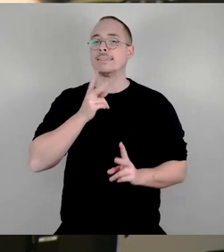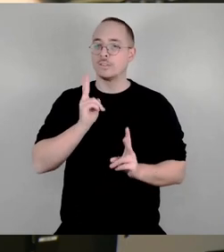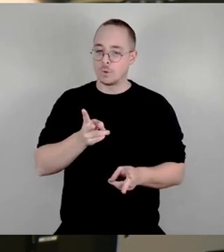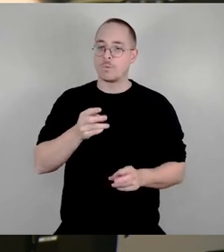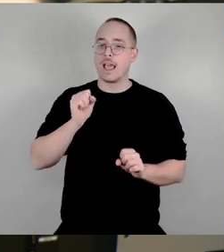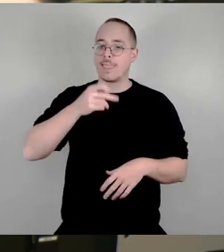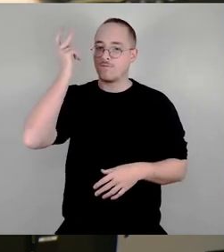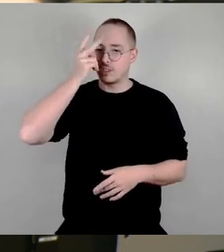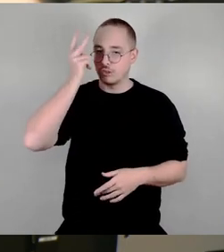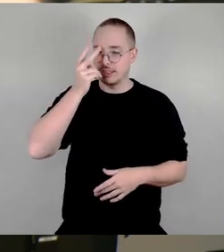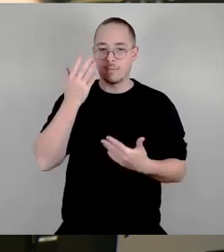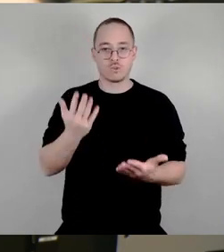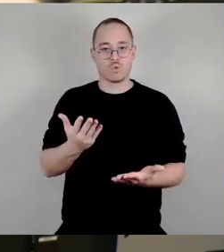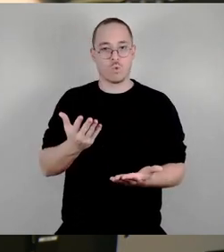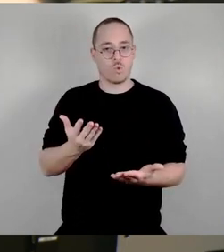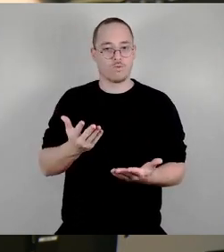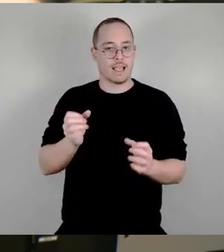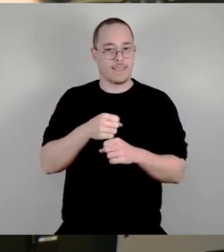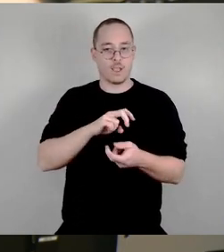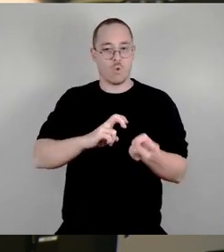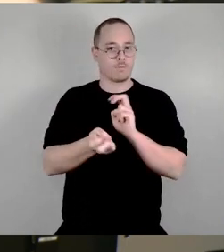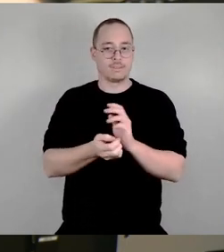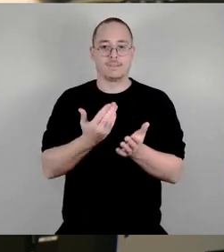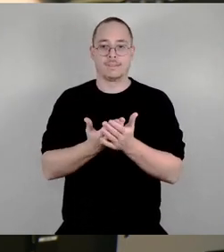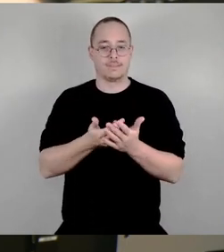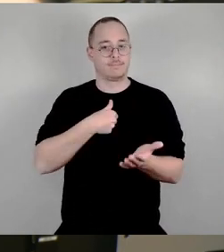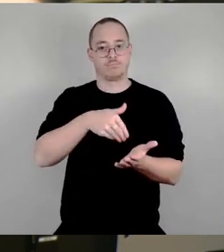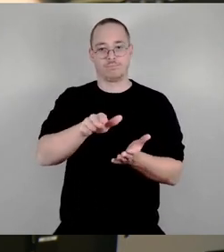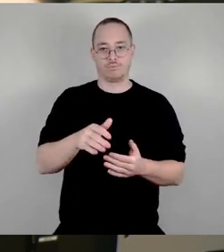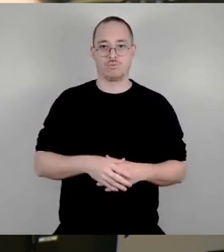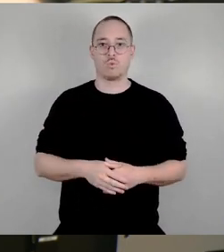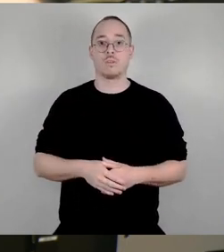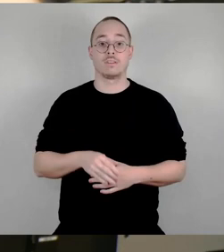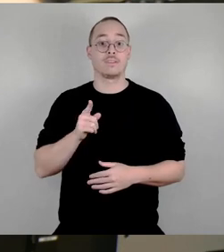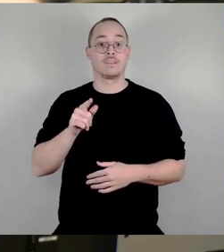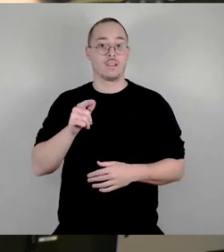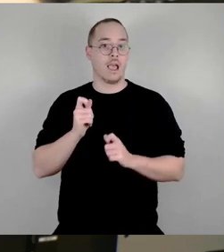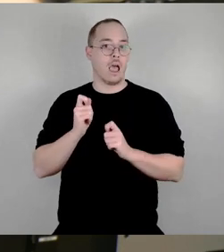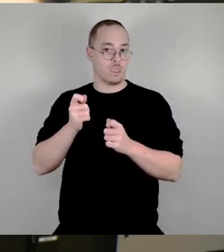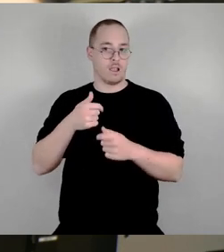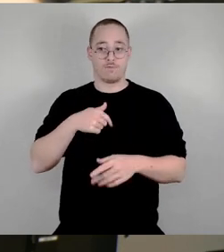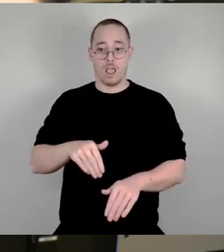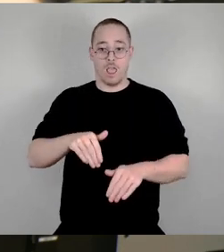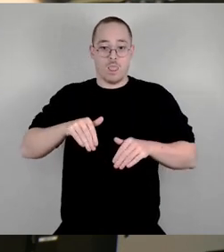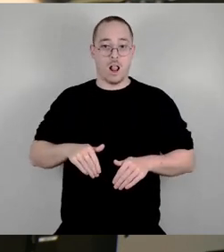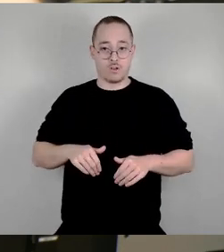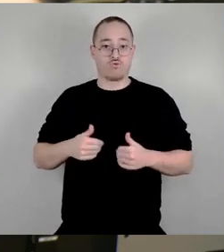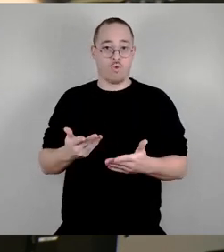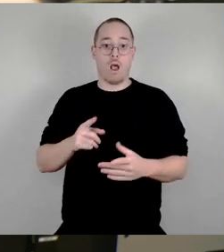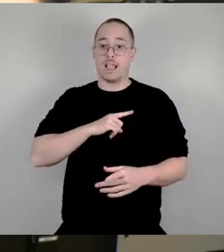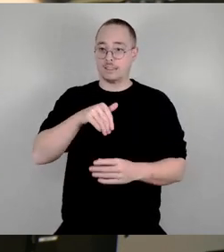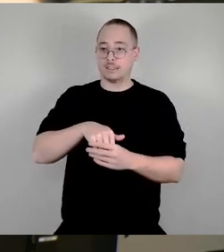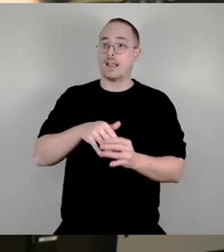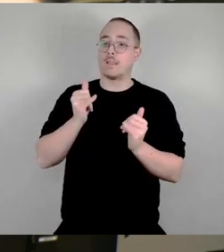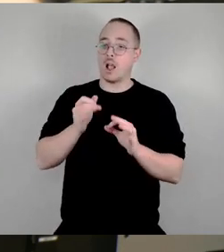werden uns an der Stelle enthalten, weil wir es grundsätzlich für sinnvoll halten, aber es eben nicht durchsetzbar sehen. Und deswegen wird es